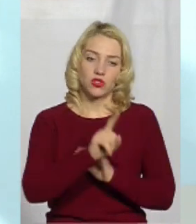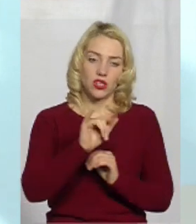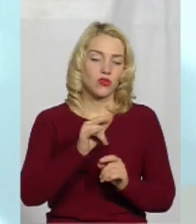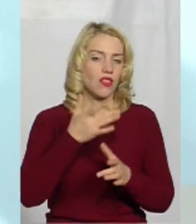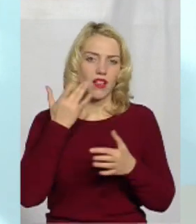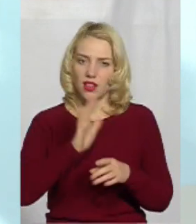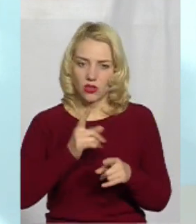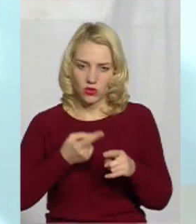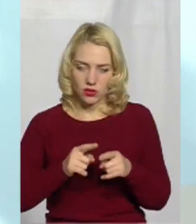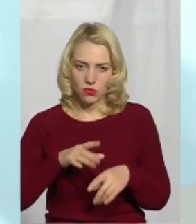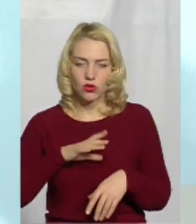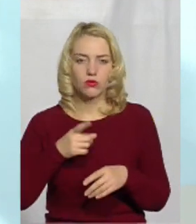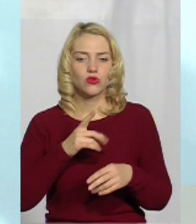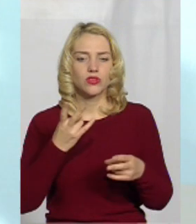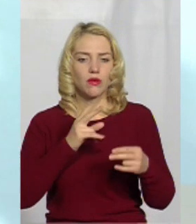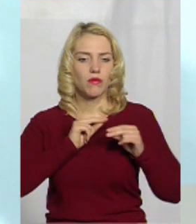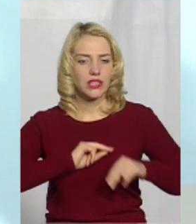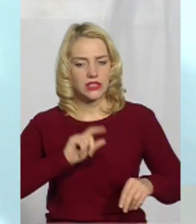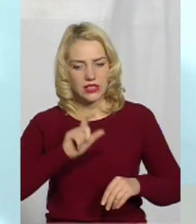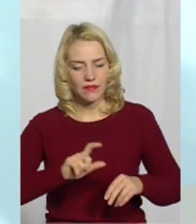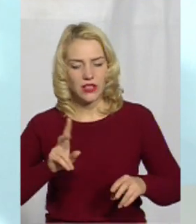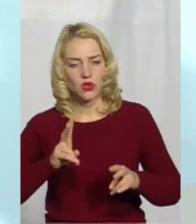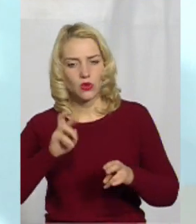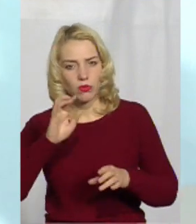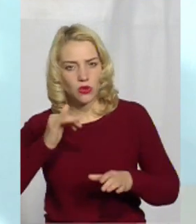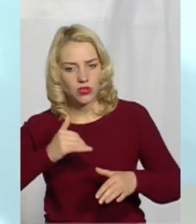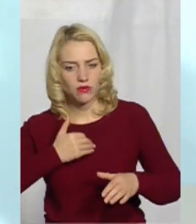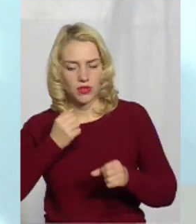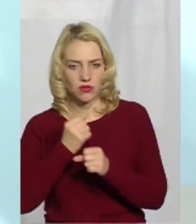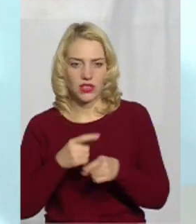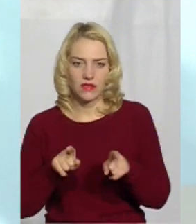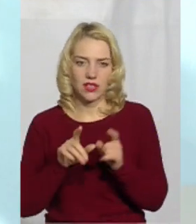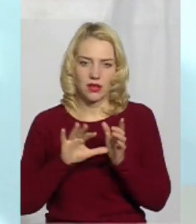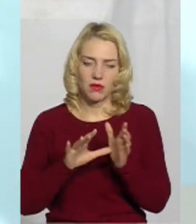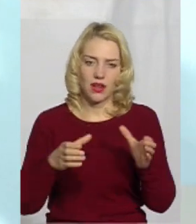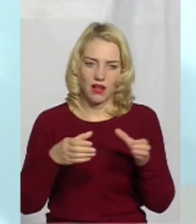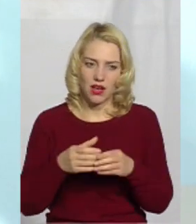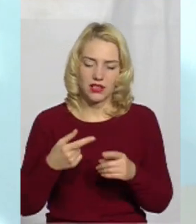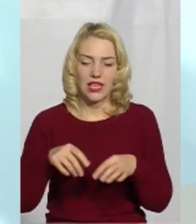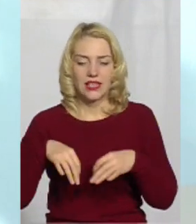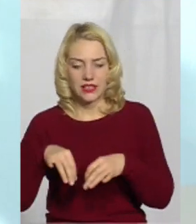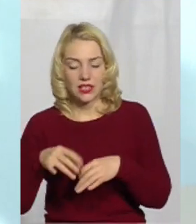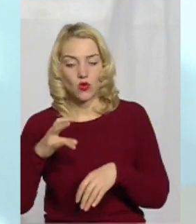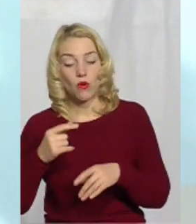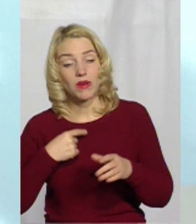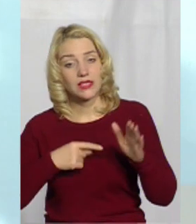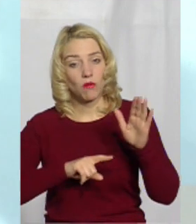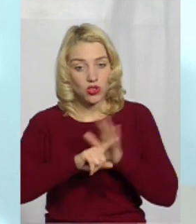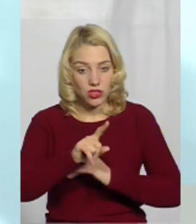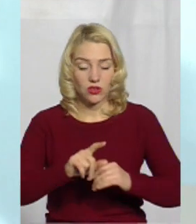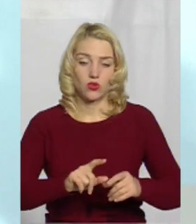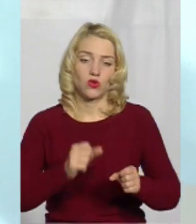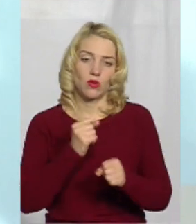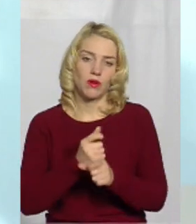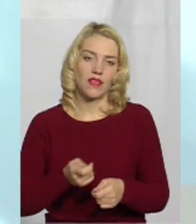медичних працівників, які би могли працювати в такій бригаді, і транспорт і тому подібне. Але ми створили спочатку